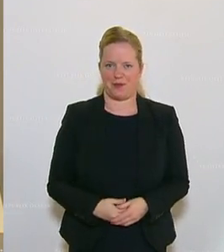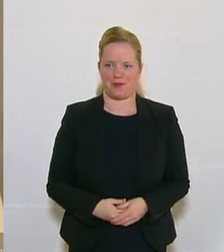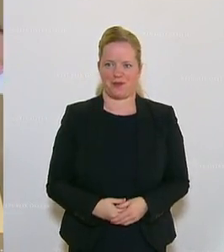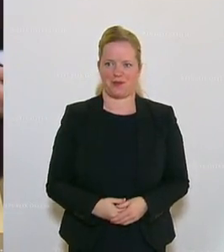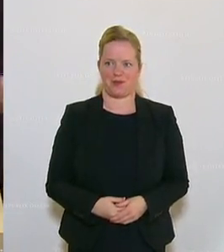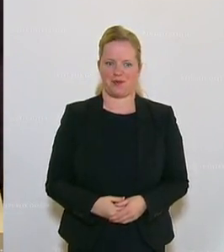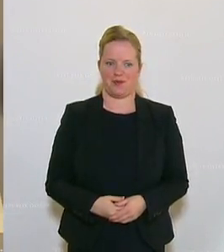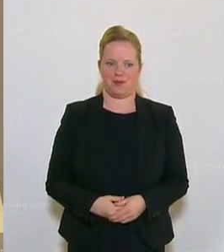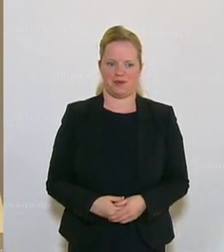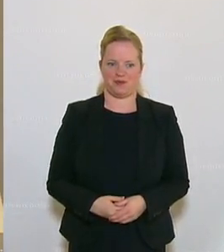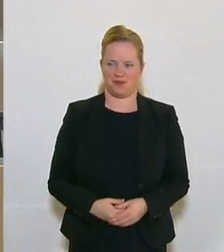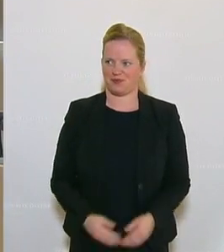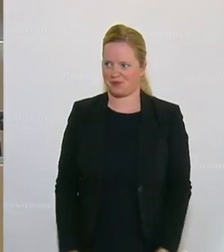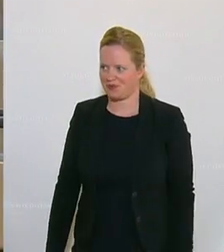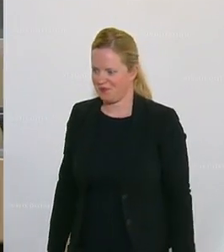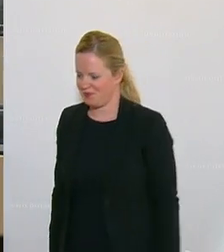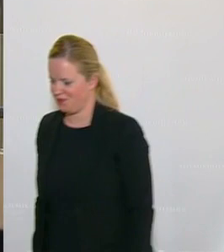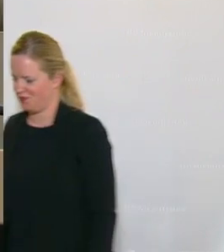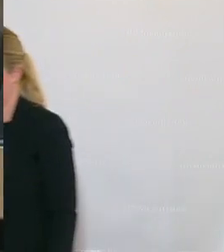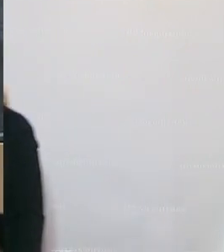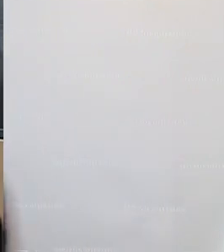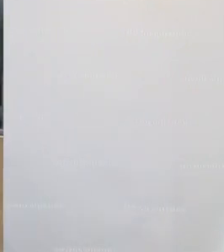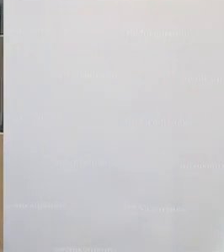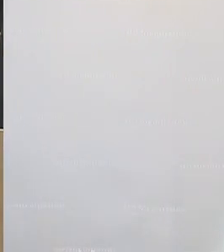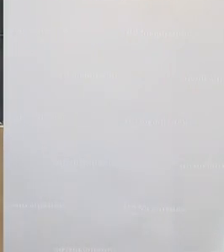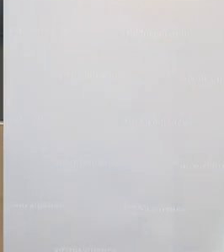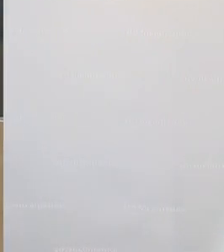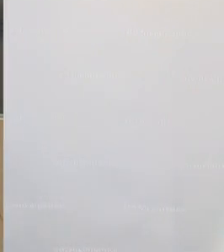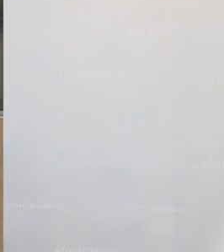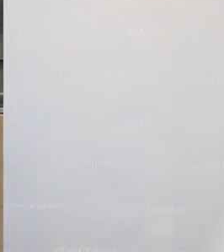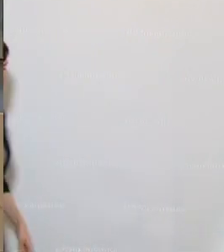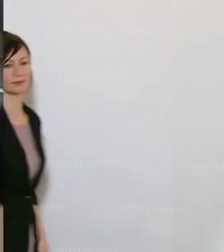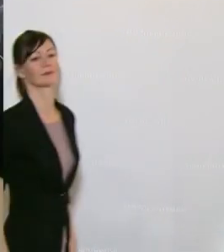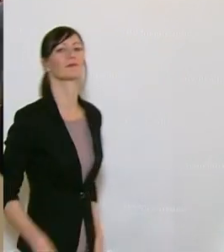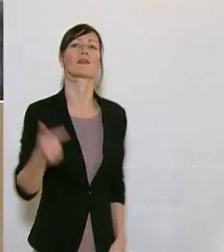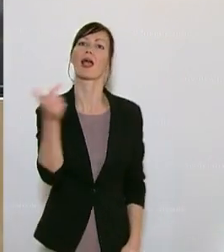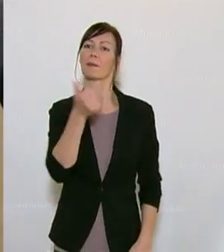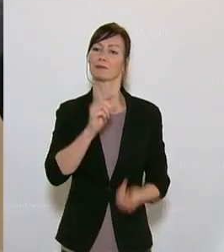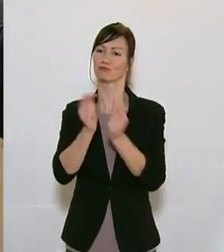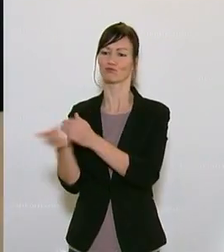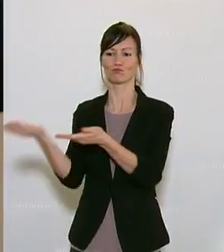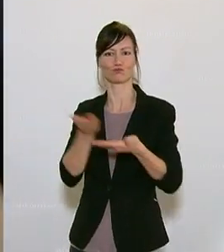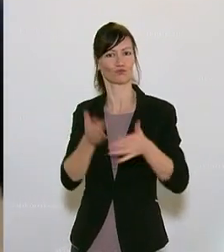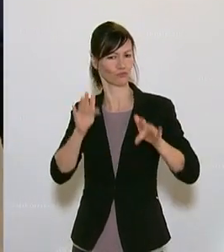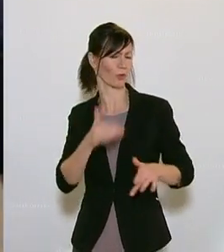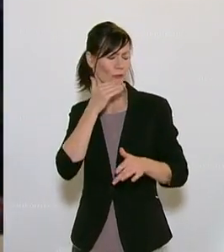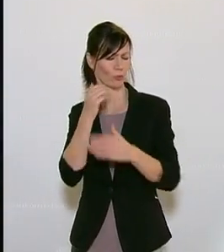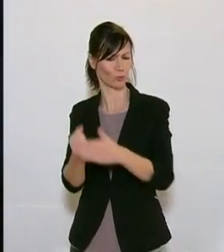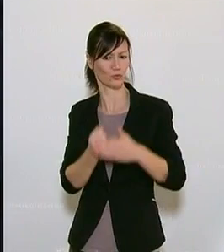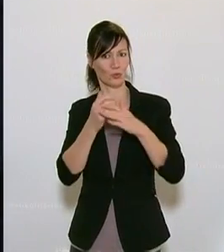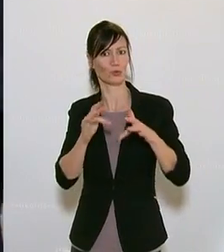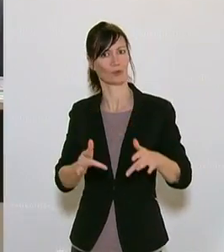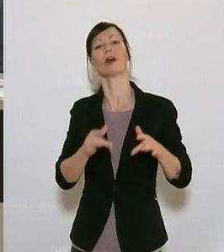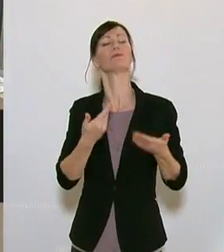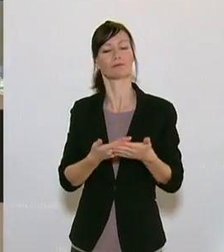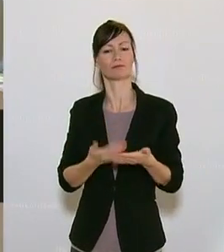Die Erleichterungen im Covid-19-Justizbegleitgesetz seien ungleich verteilt, kritisiert Rückbecher von der SPÖ. Außerdem seien die